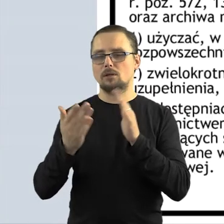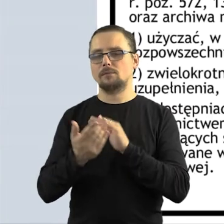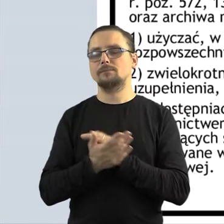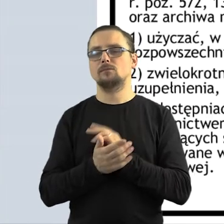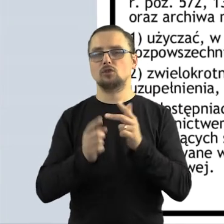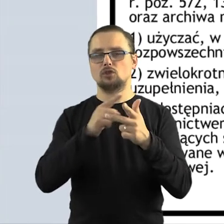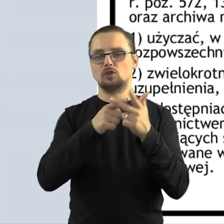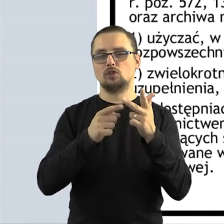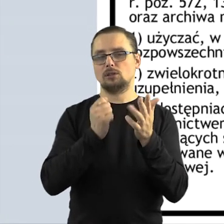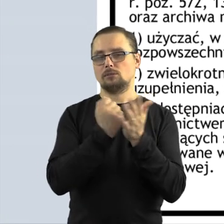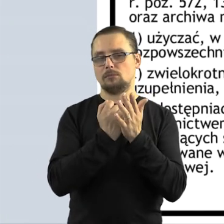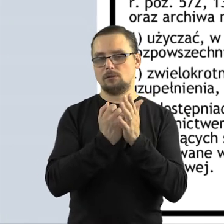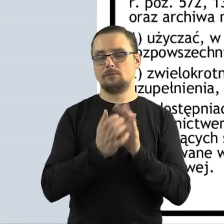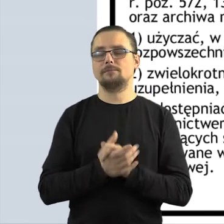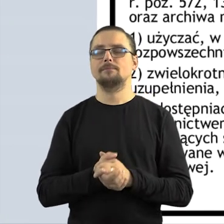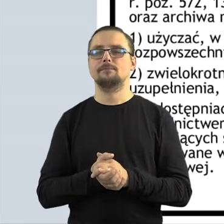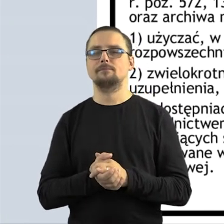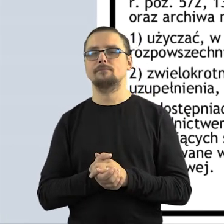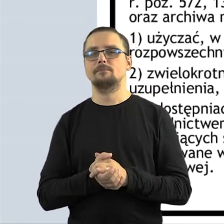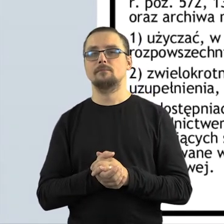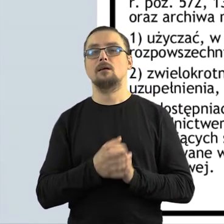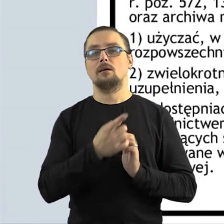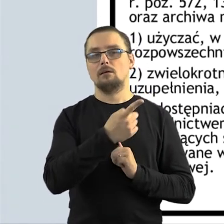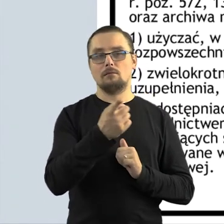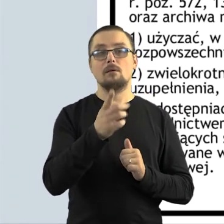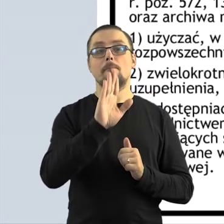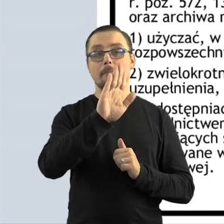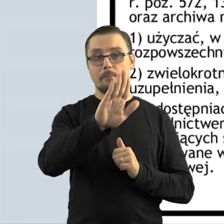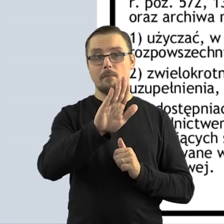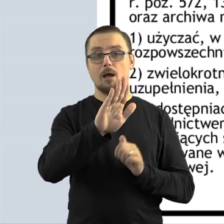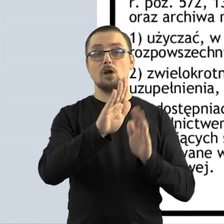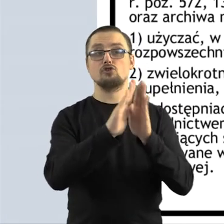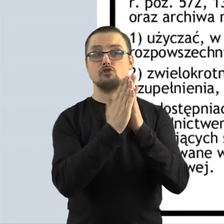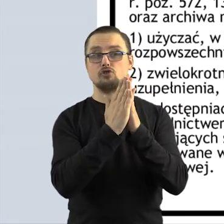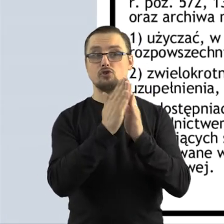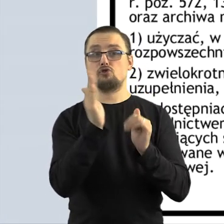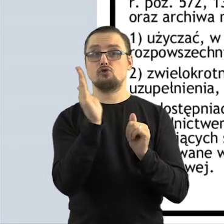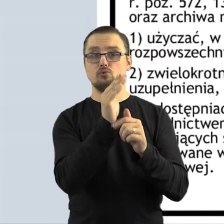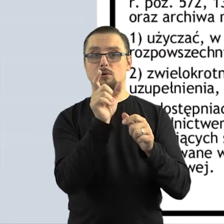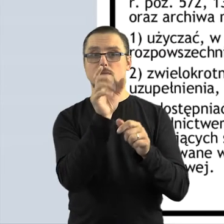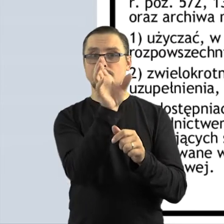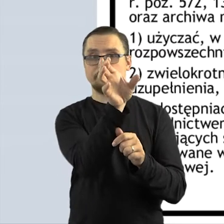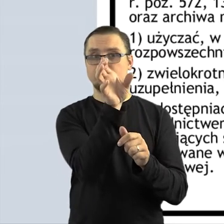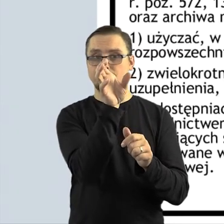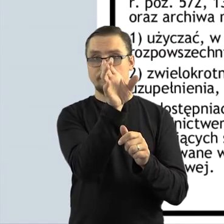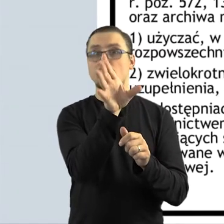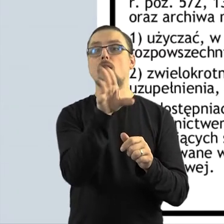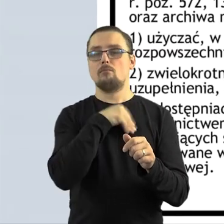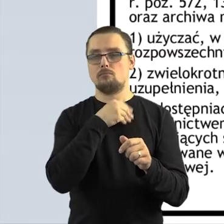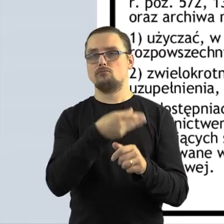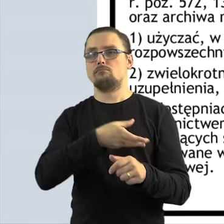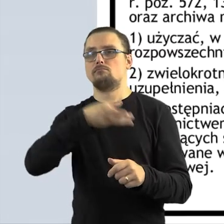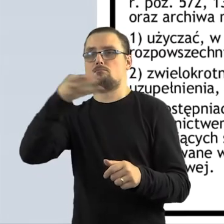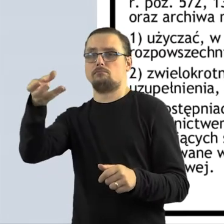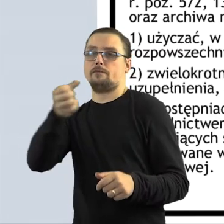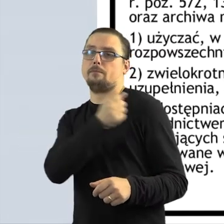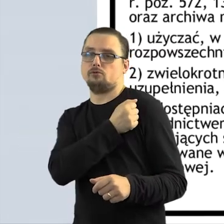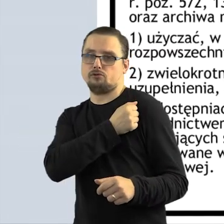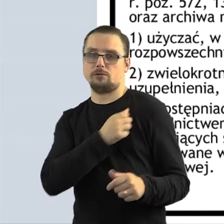użyczać książki, które posiadają na stanie, czyli egzemplarze utworów rozpowszechnionych.